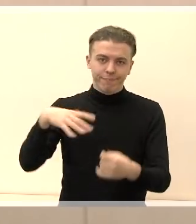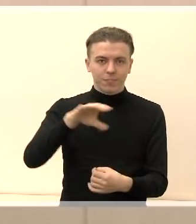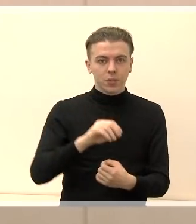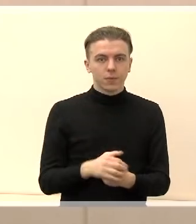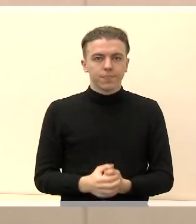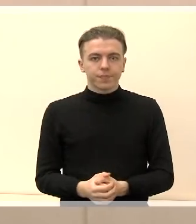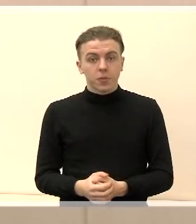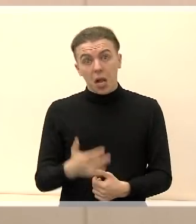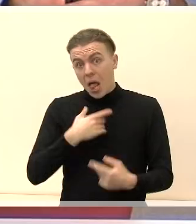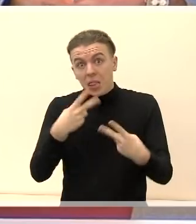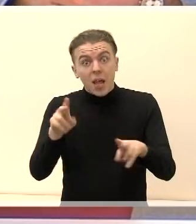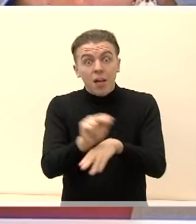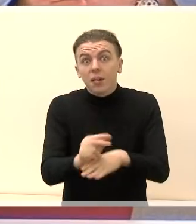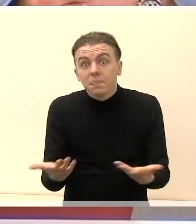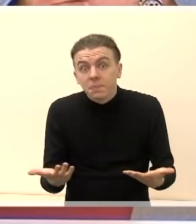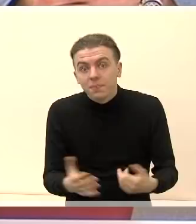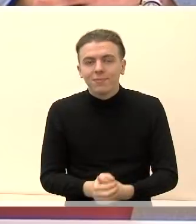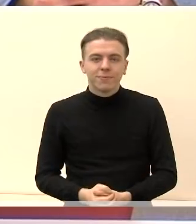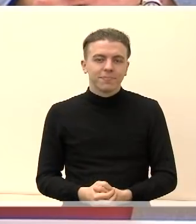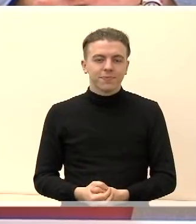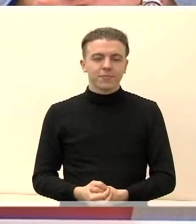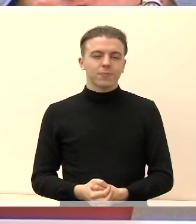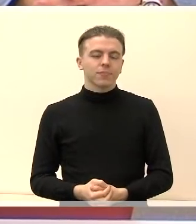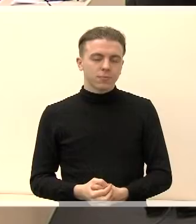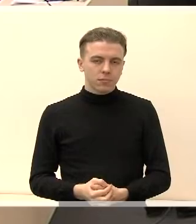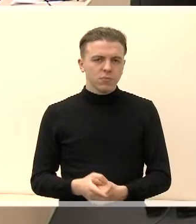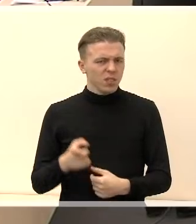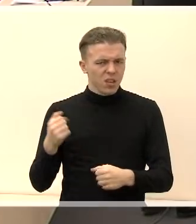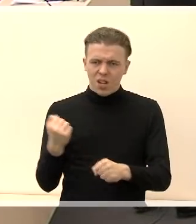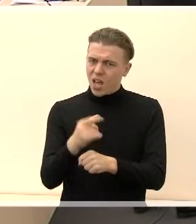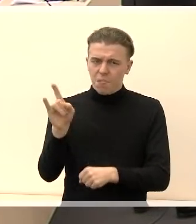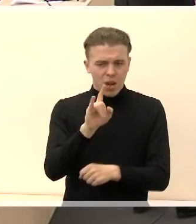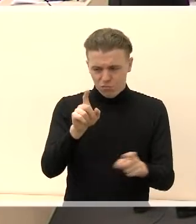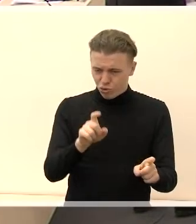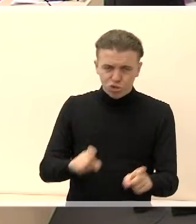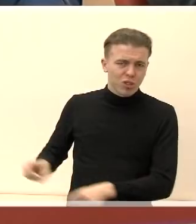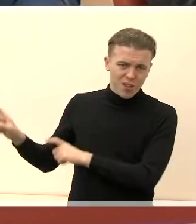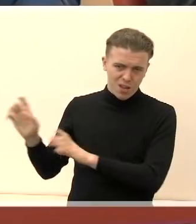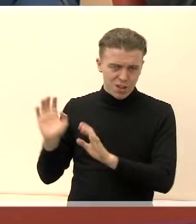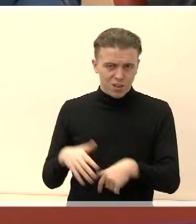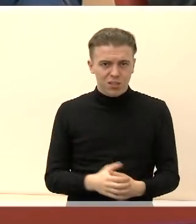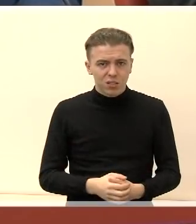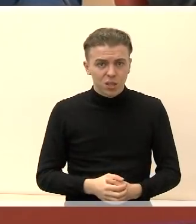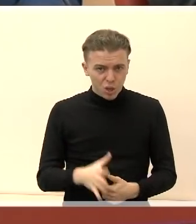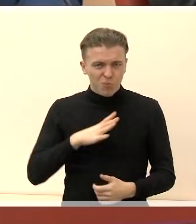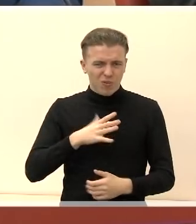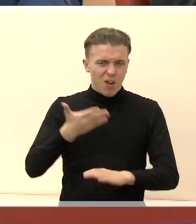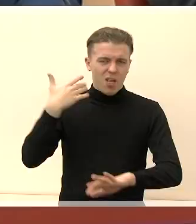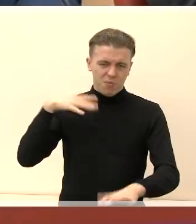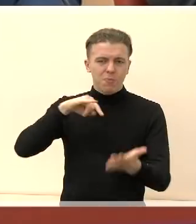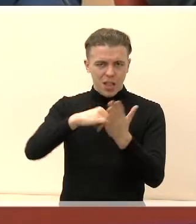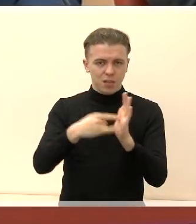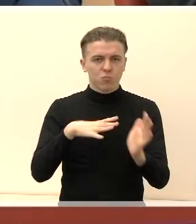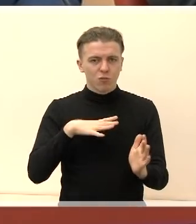gal visai nereikia jų? Prašom. Jūs reikia iškelti iš Mariampolės ir buvo numatyta tą padaryt, reiškia, dar